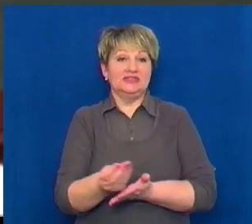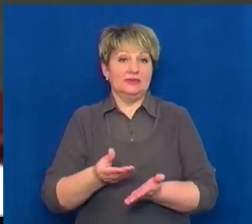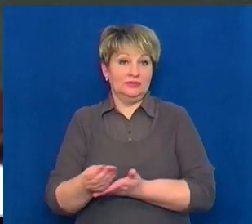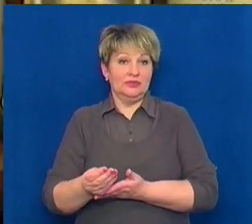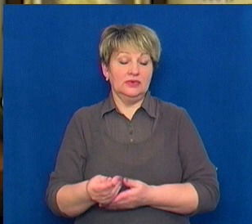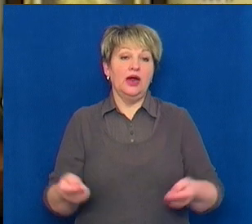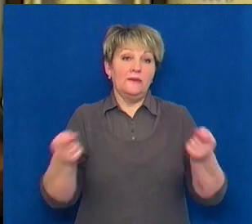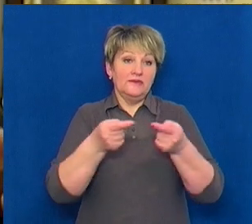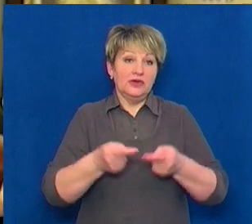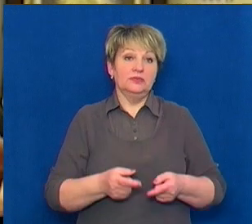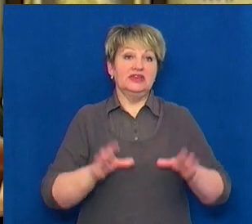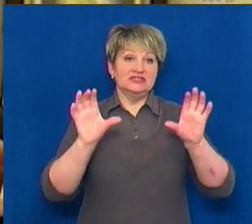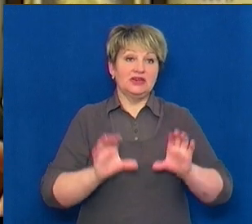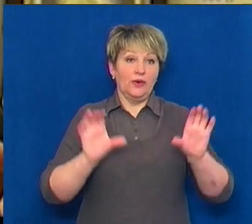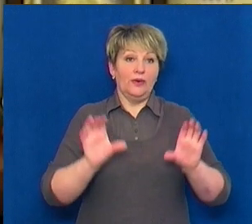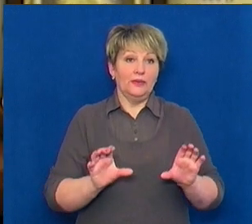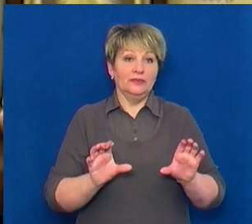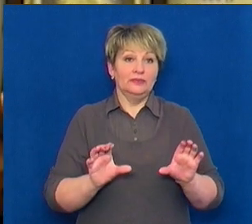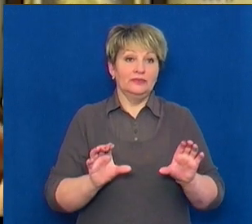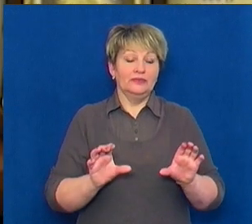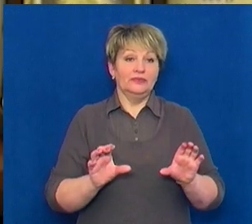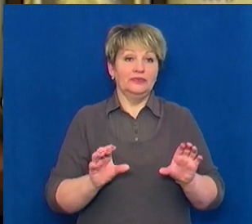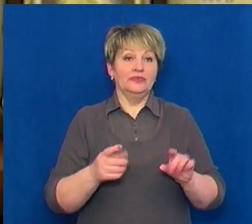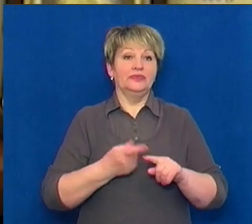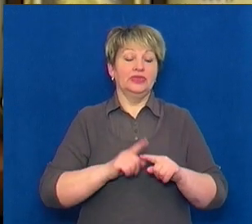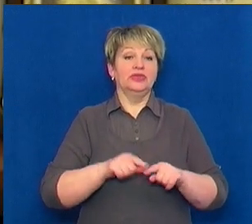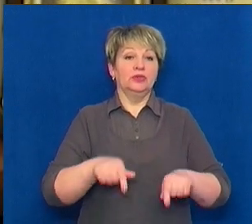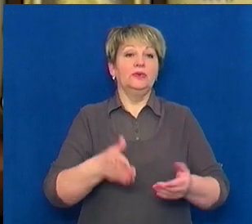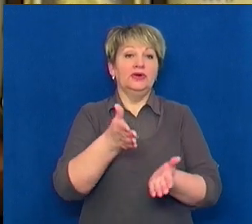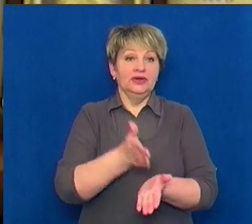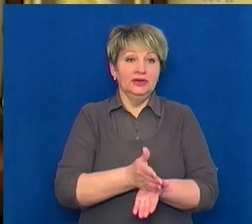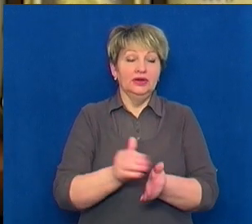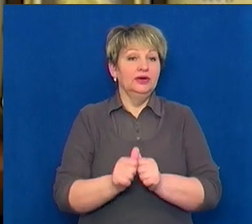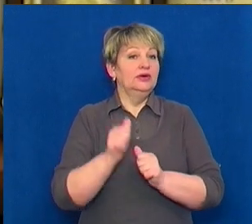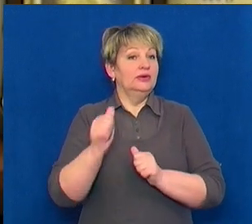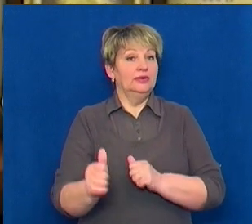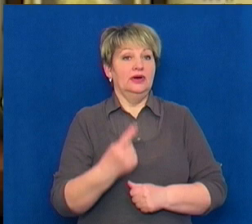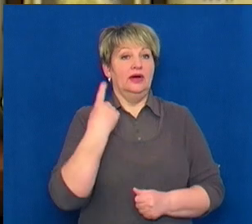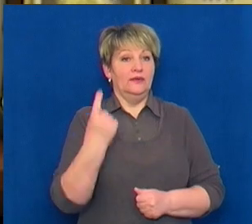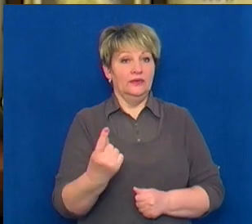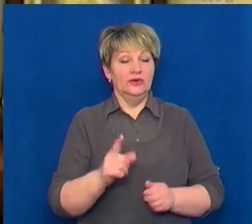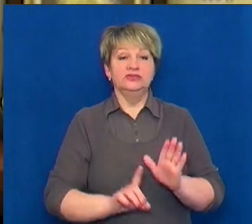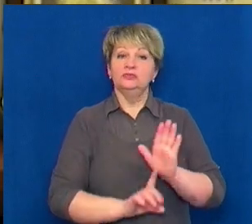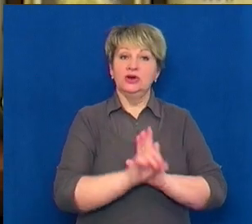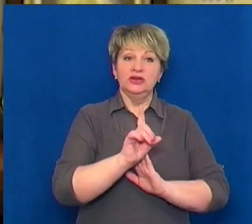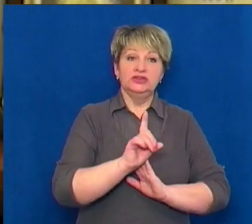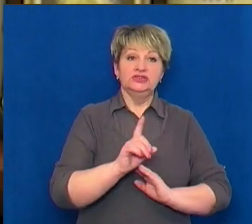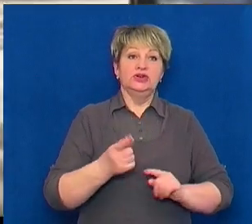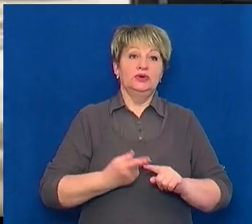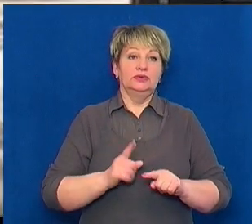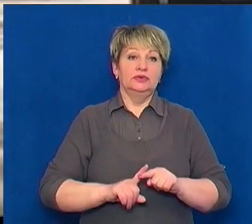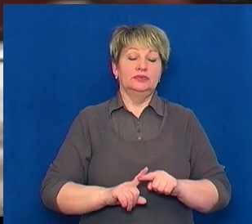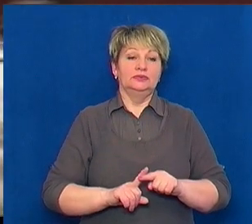В принципі, логіка тут є. Логіка тут є. Кроме одного. Спочатку озвучили трохи не так. Люди на це налаштувались.